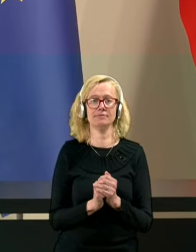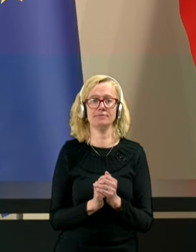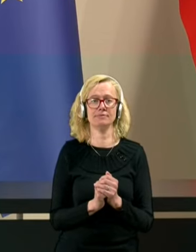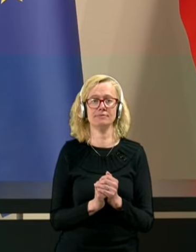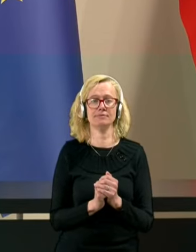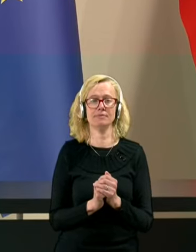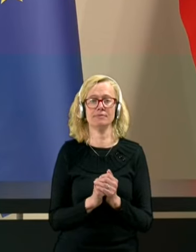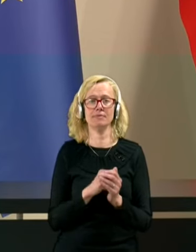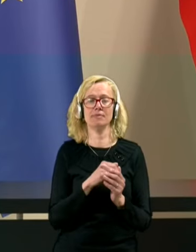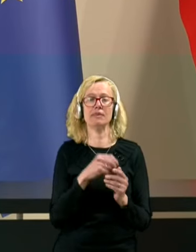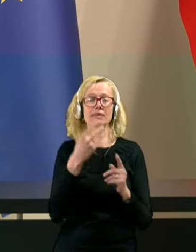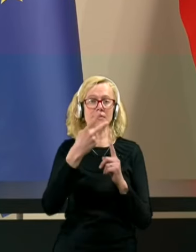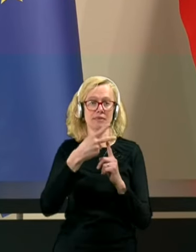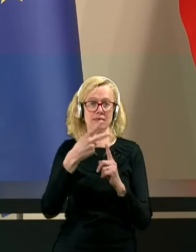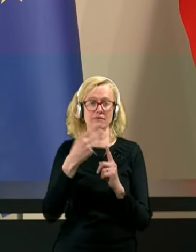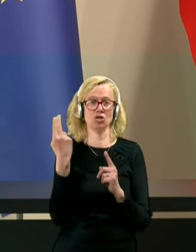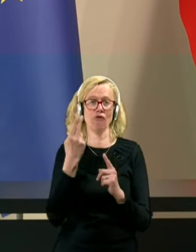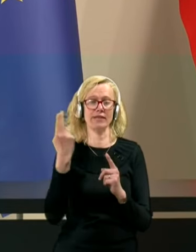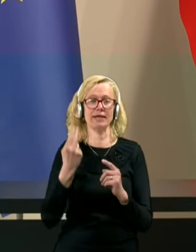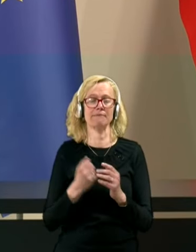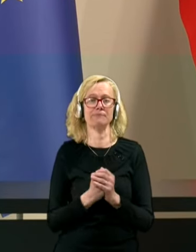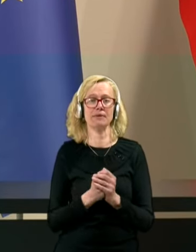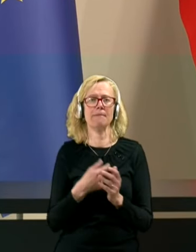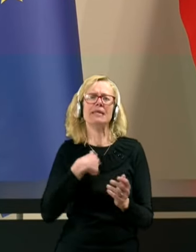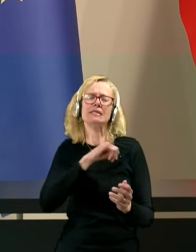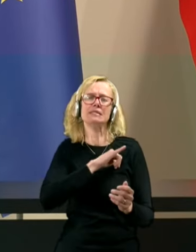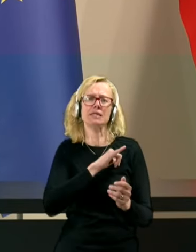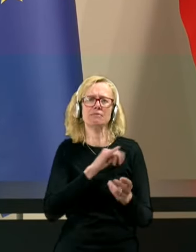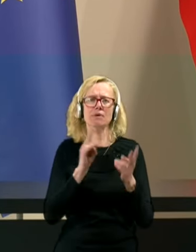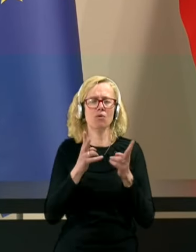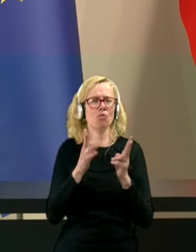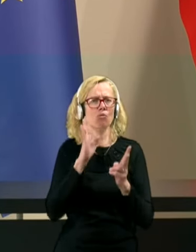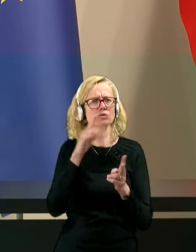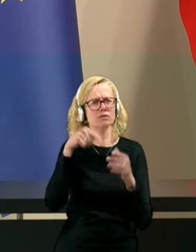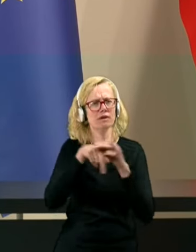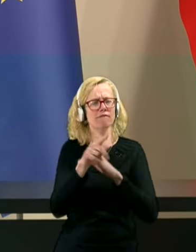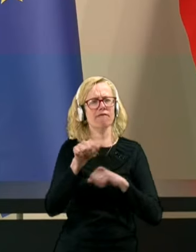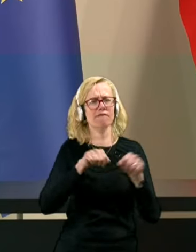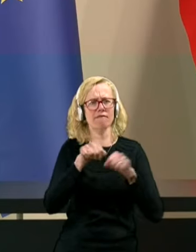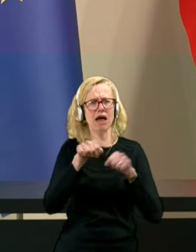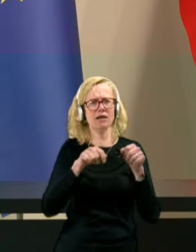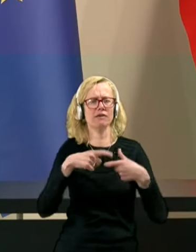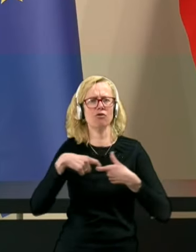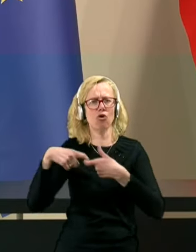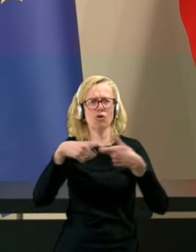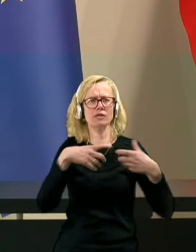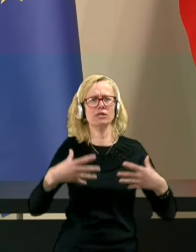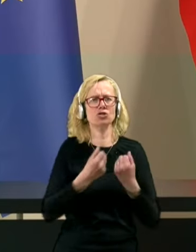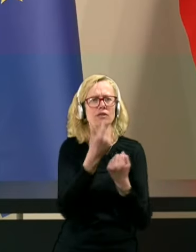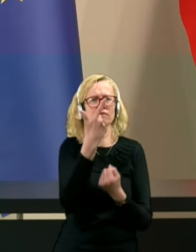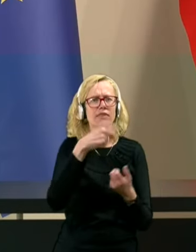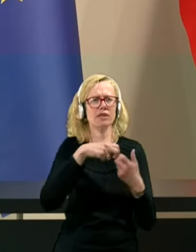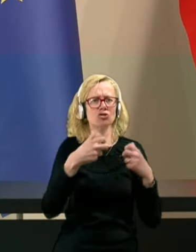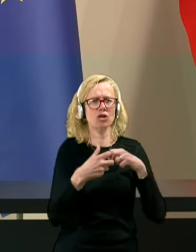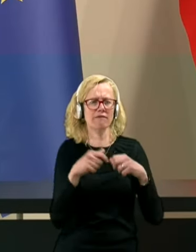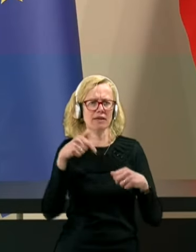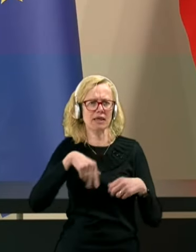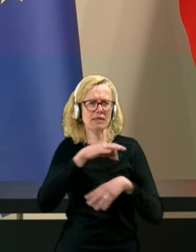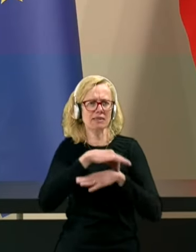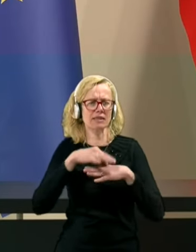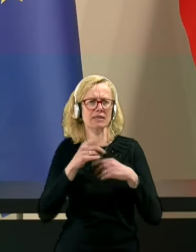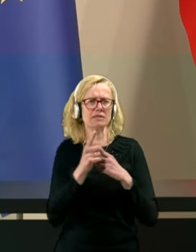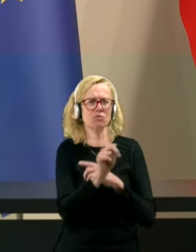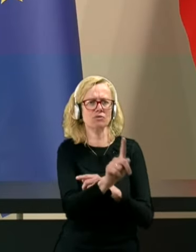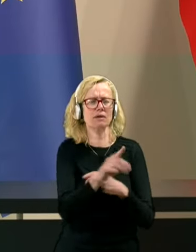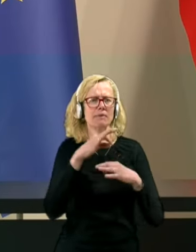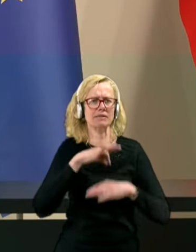Medka Majer, TV Slovenija. Mene pa zanima, kako boste v vladi, v koaliciji rešili dve težave, ki jih je ta teden, da nimo izpostavl